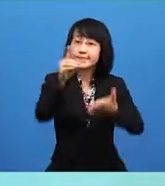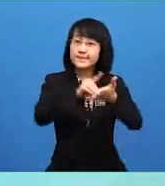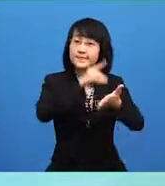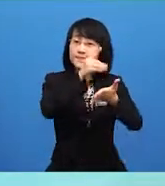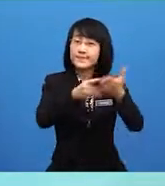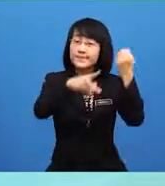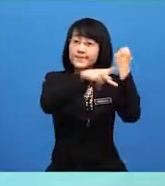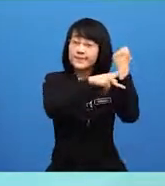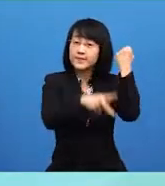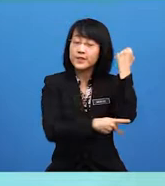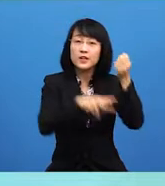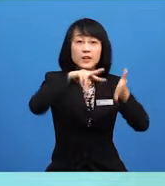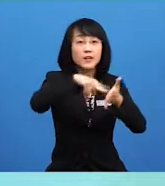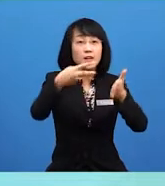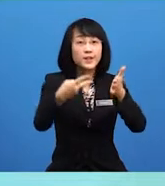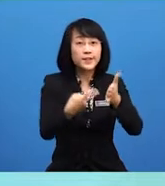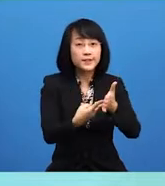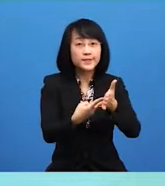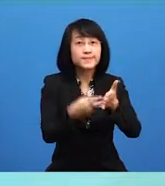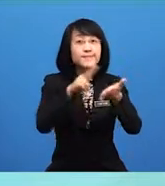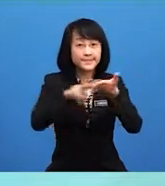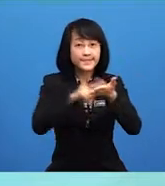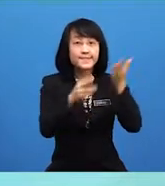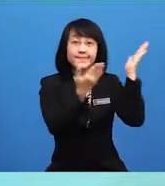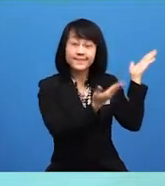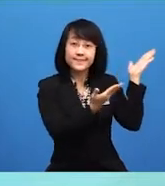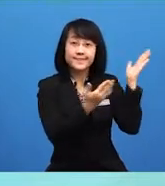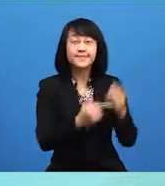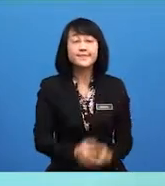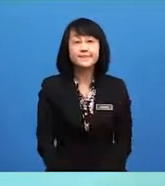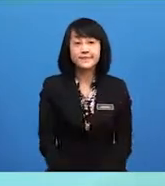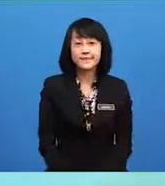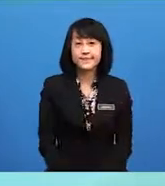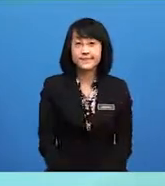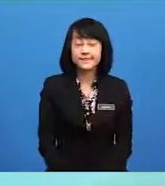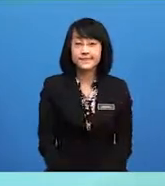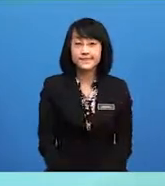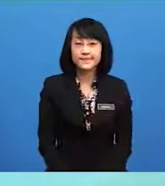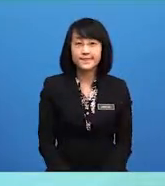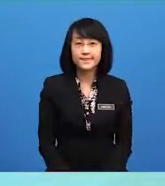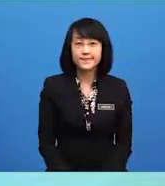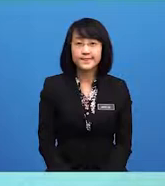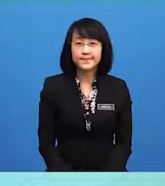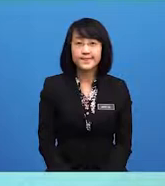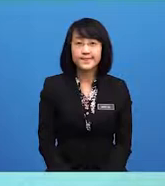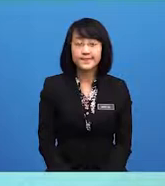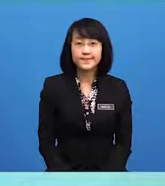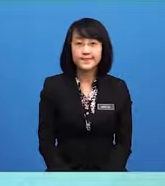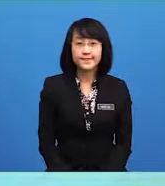berparlimen bermaksud rakyat melibatkan diri dalam sistem pentadbiran negara.